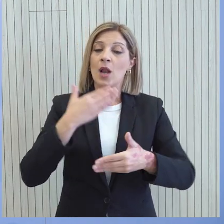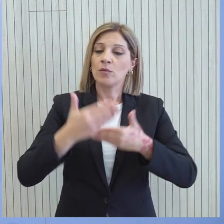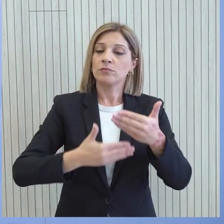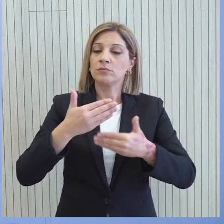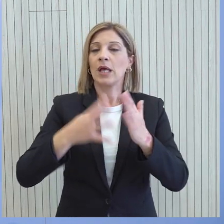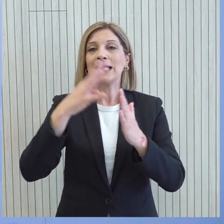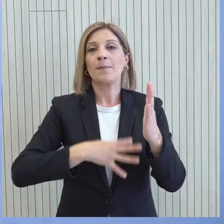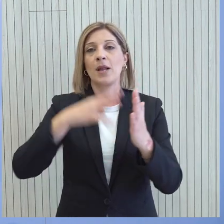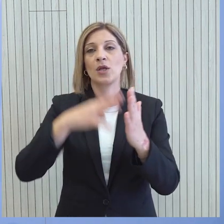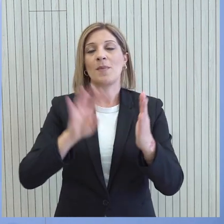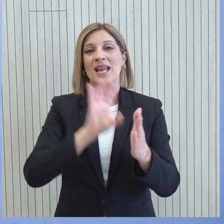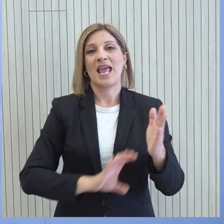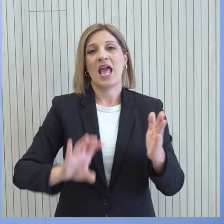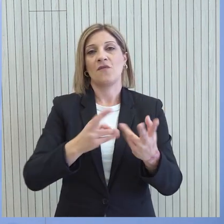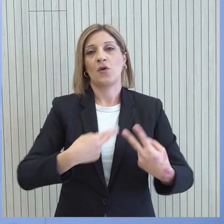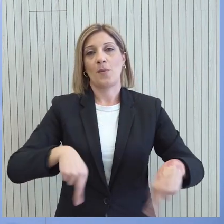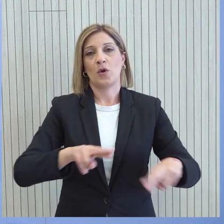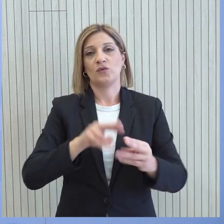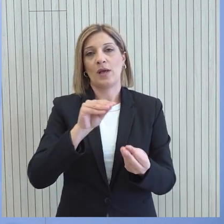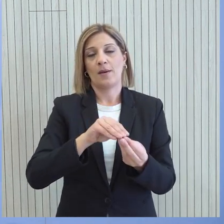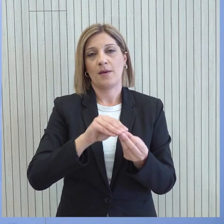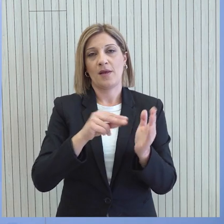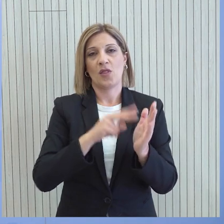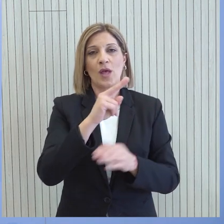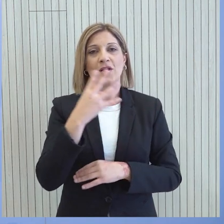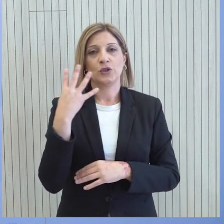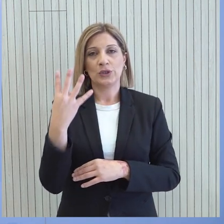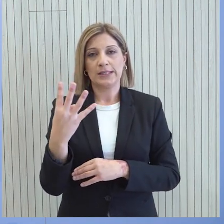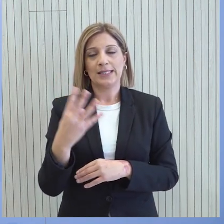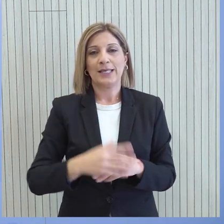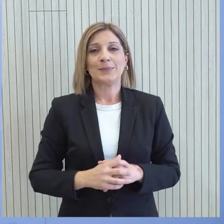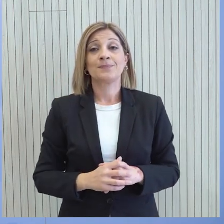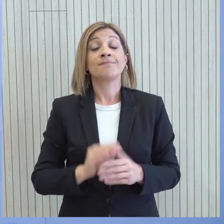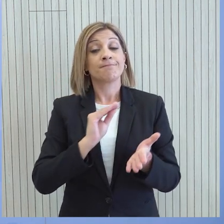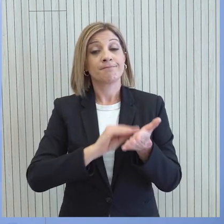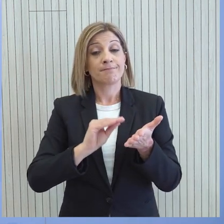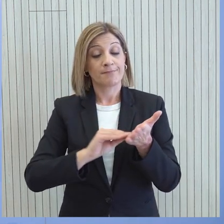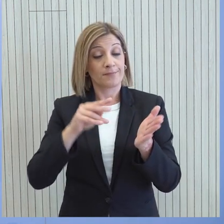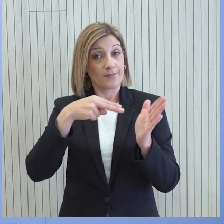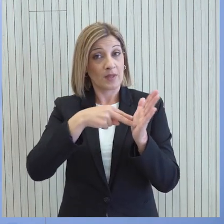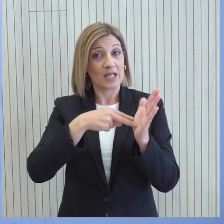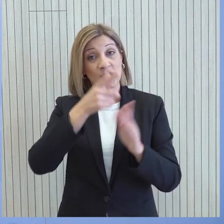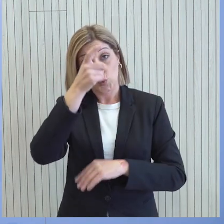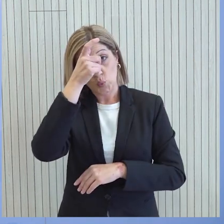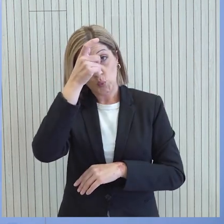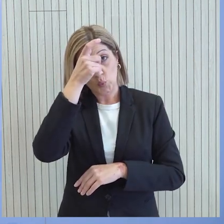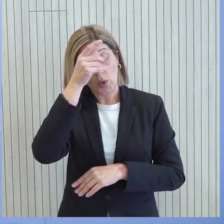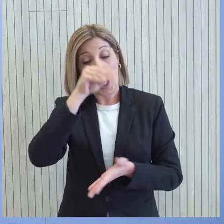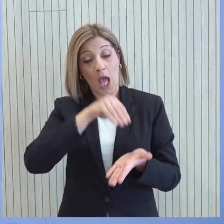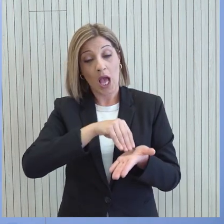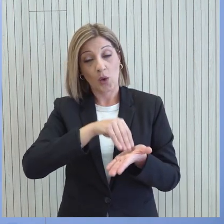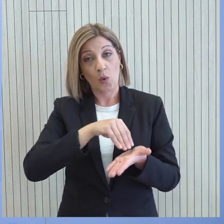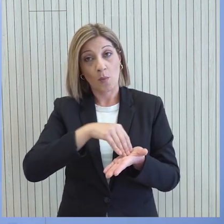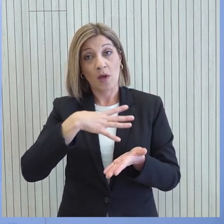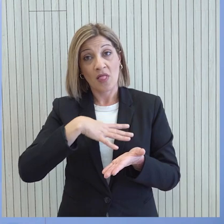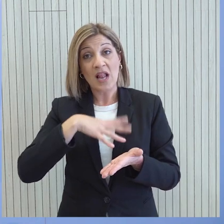το κείμενο συμπερασμάτων Ευρωπαϊκού Συμβουλίου τον Απρίλιο του 2024. Καταγράφεται επίσης ότι η Τουρκία συνεχίζει την πρόθεση